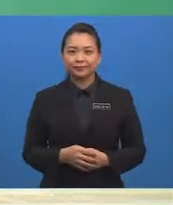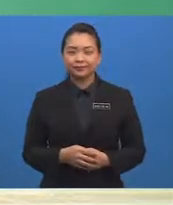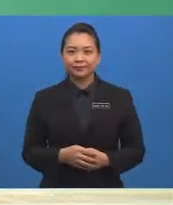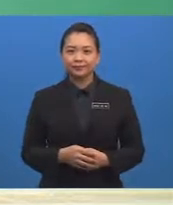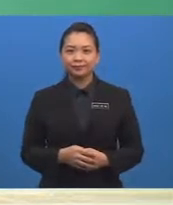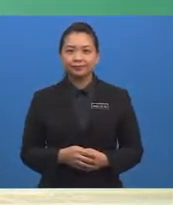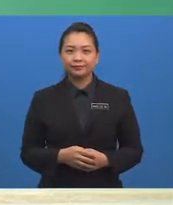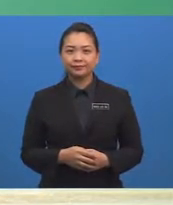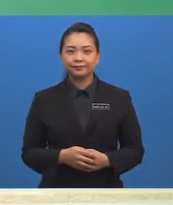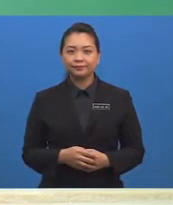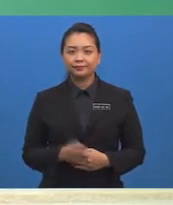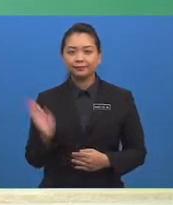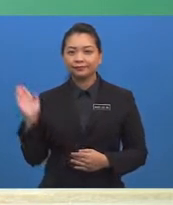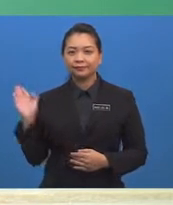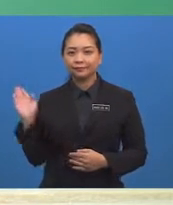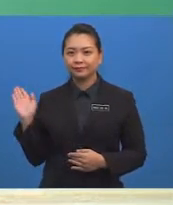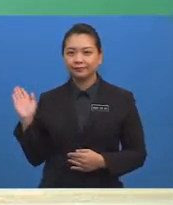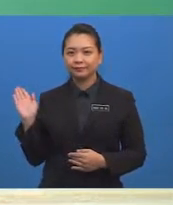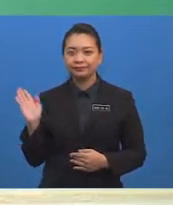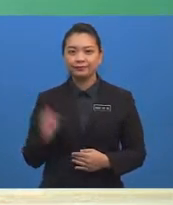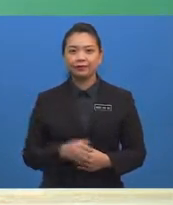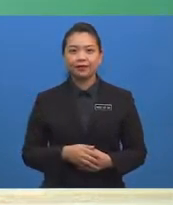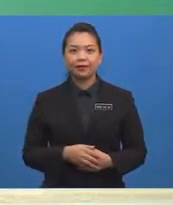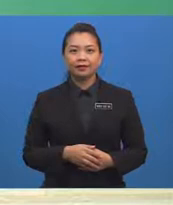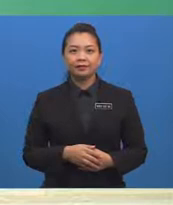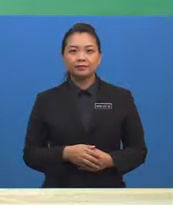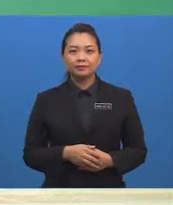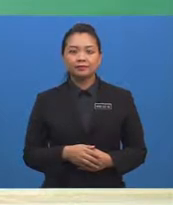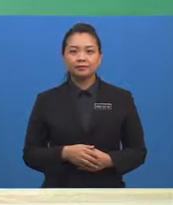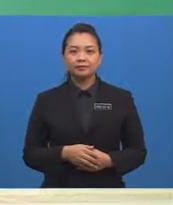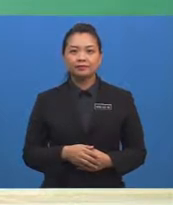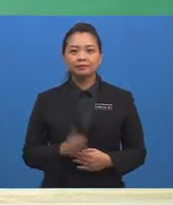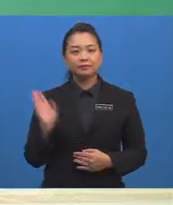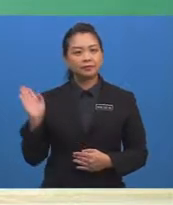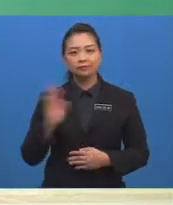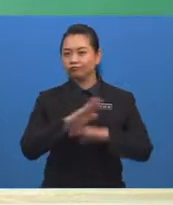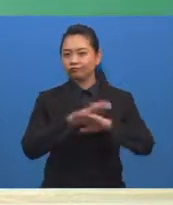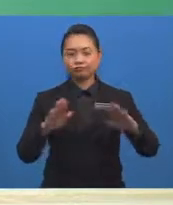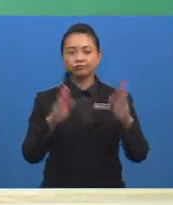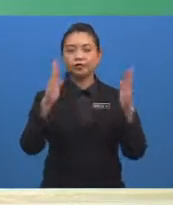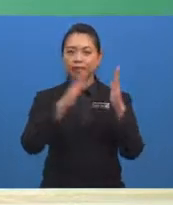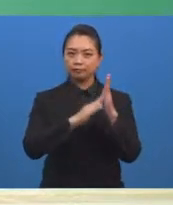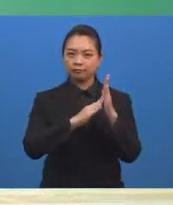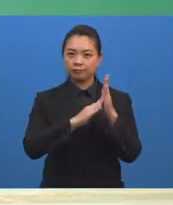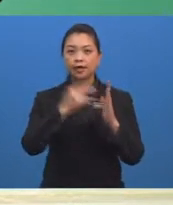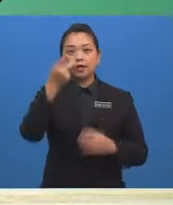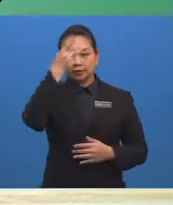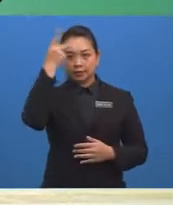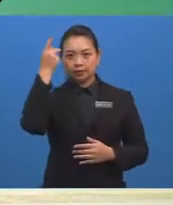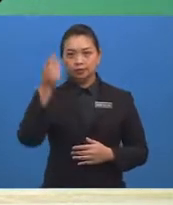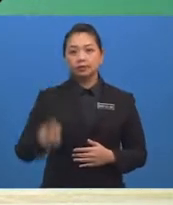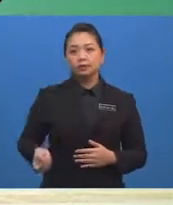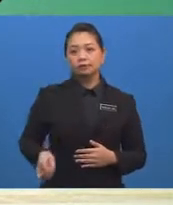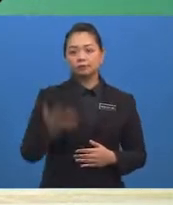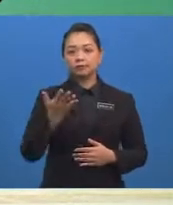Bagi peristiwa yang pertama, ianya adalah peristiwa tak bersandar kerana lambungan kali